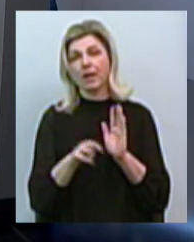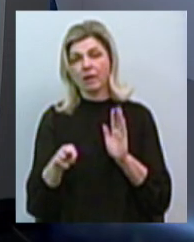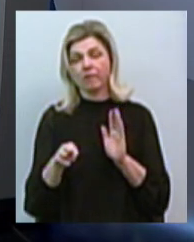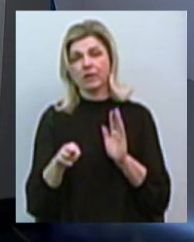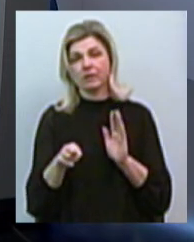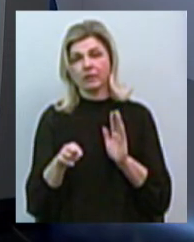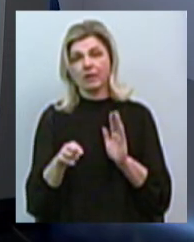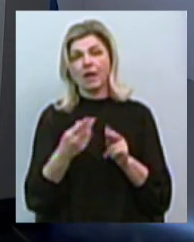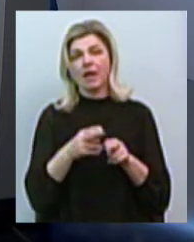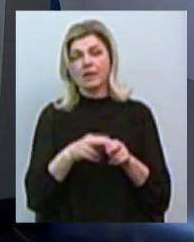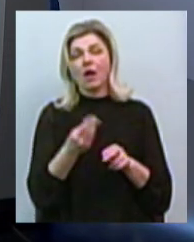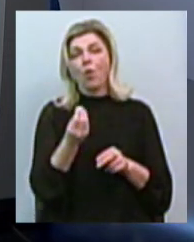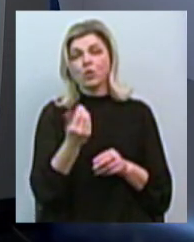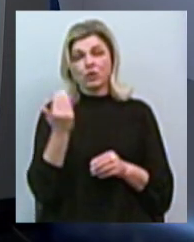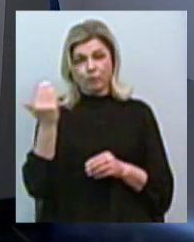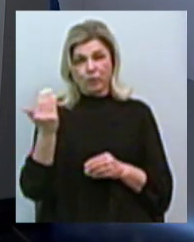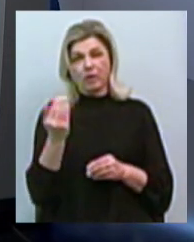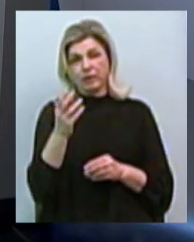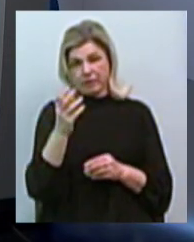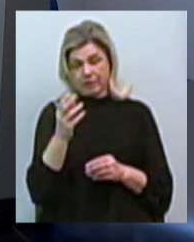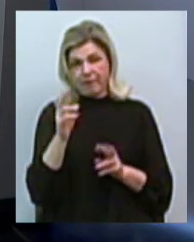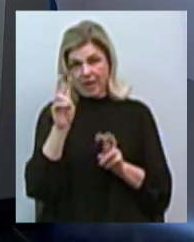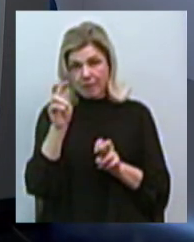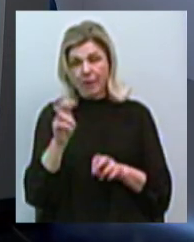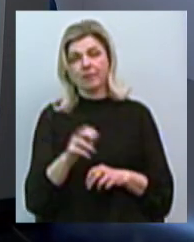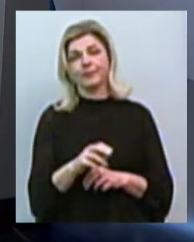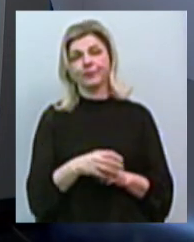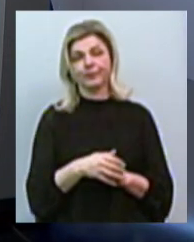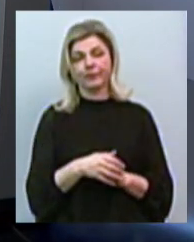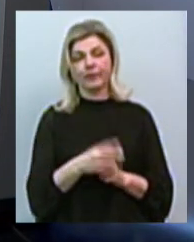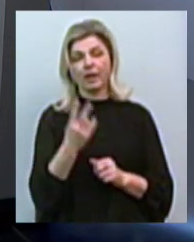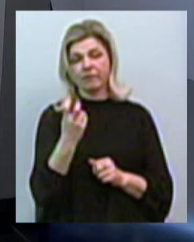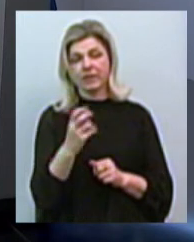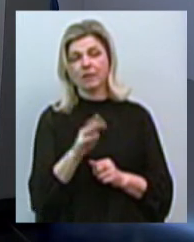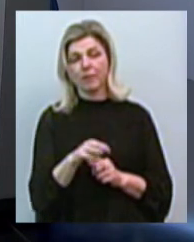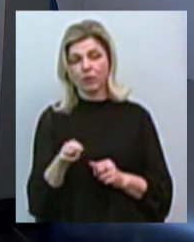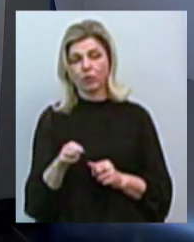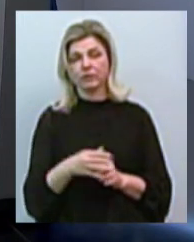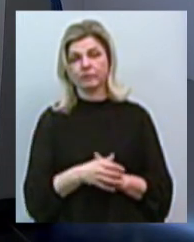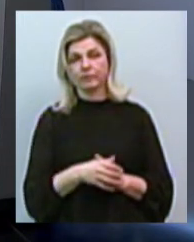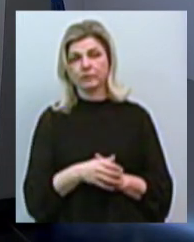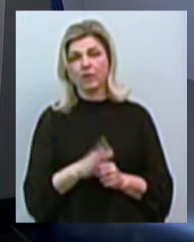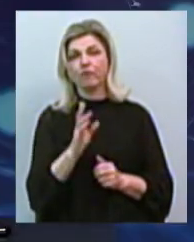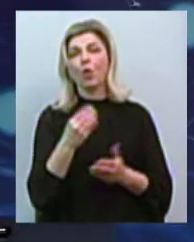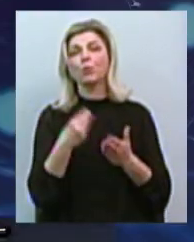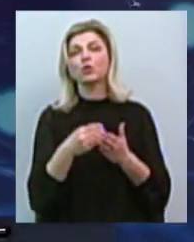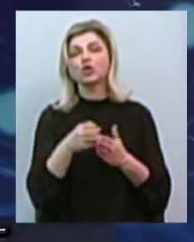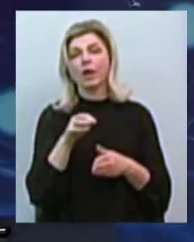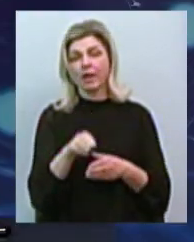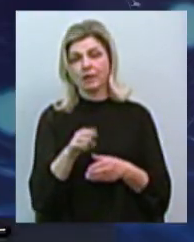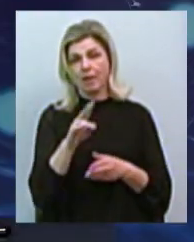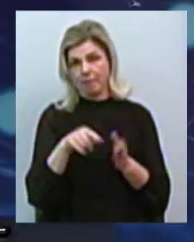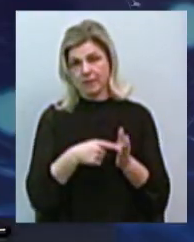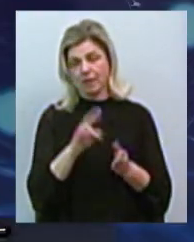ці інвестиційні кошти, а решту, а там, можливо, ще більше, стоїть або 200 млн. бюджет міста Миколаїв. Проєкту ще не існує.